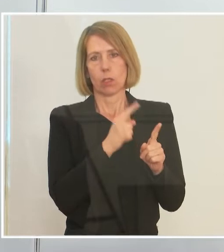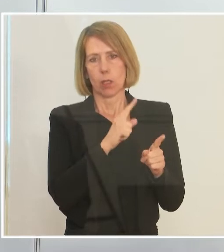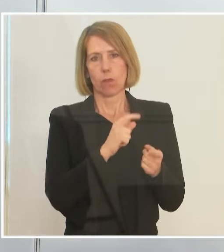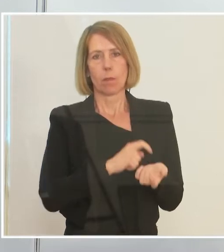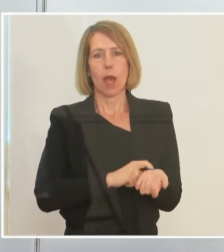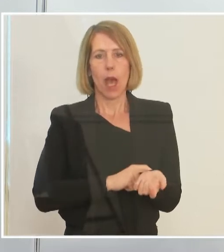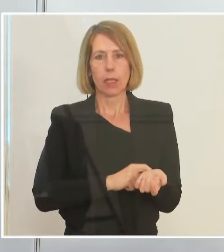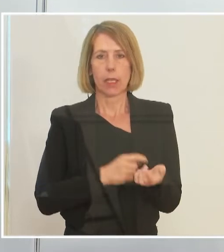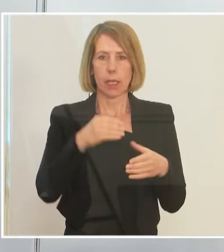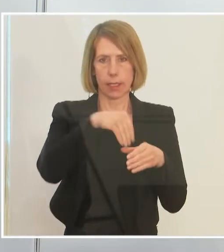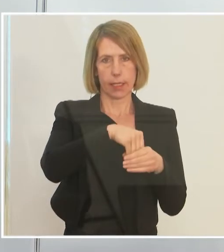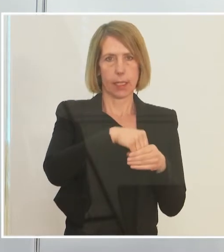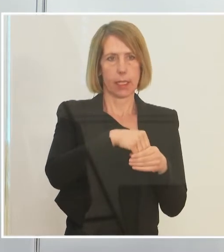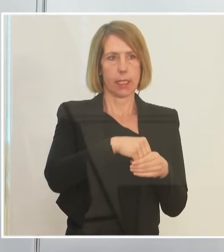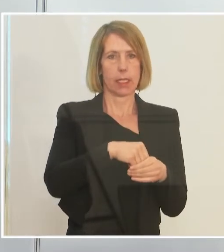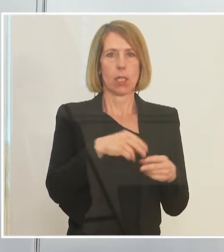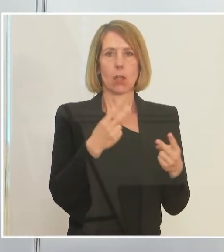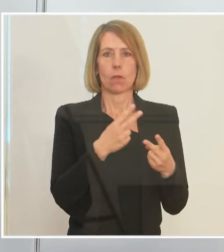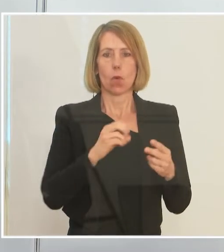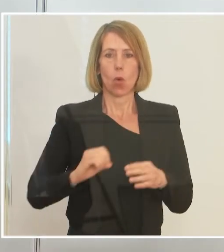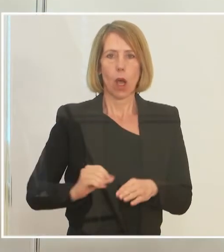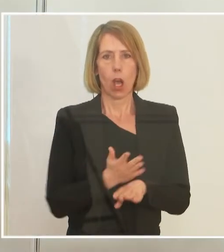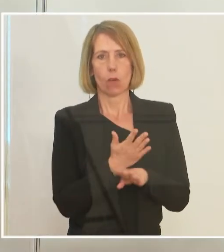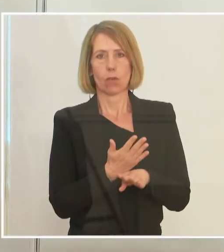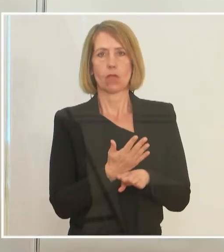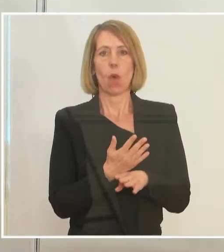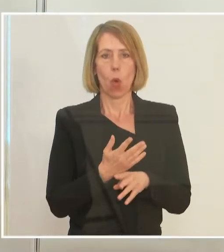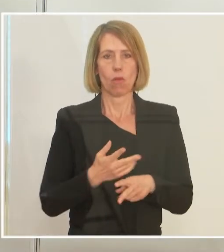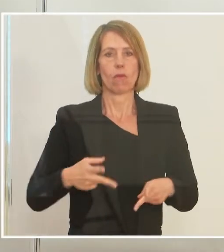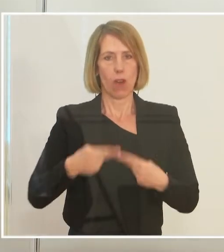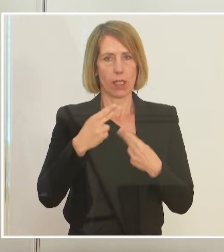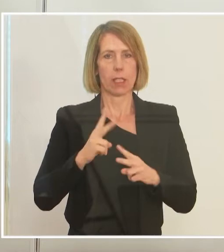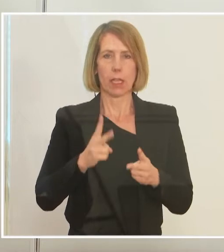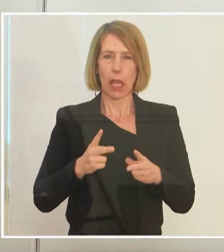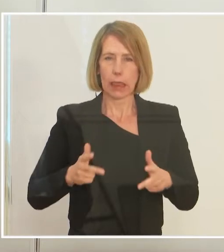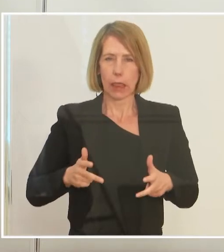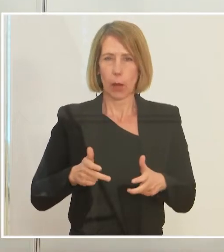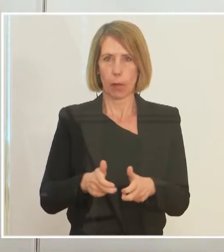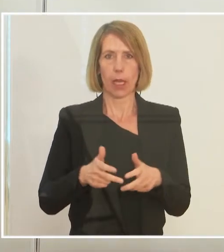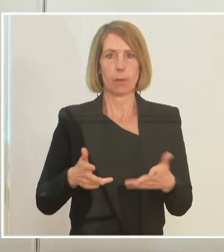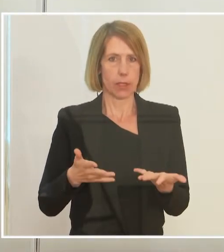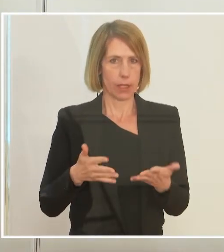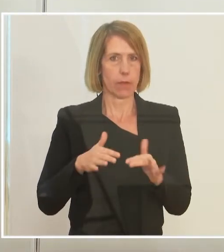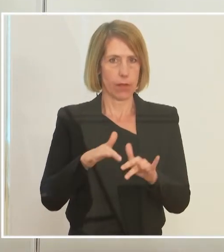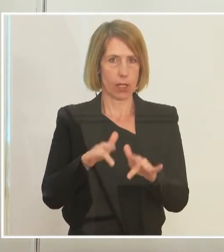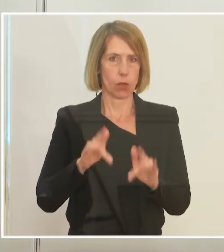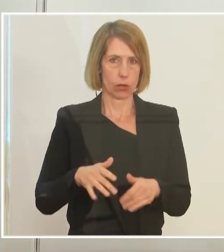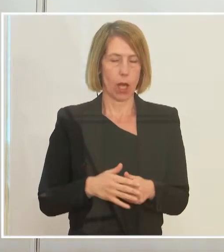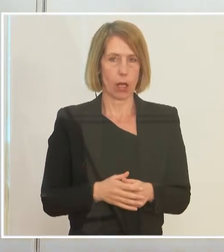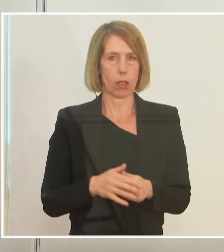angelegt sind, die in einer Aufschwungphase bremsend wirken können. Das muss man einfach zur Kenntnis nehmen.